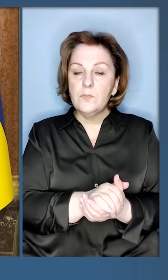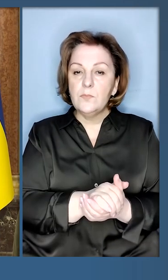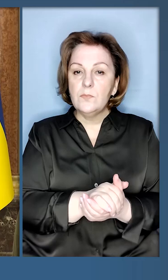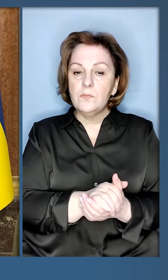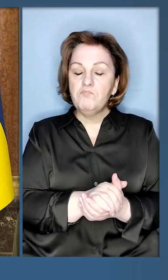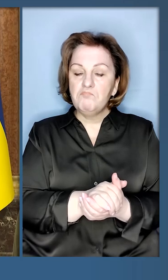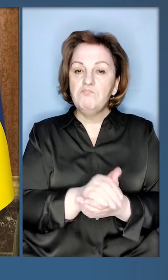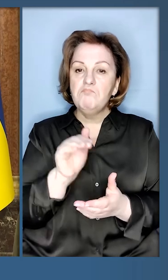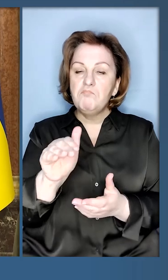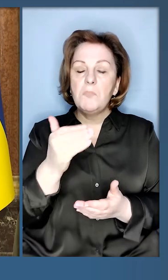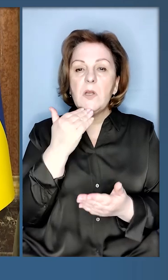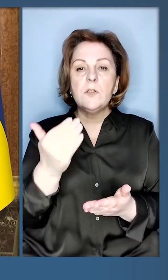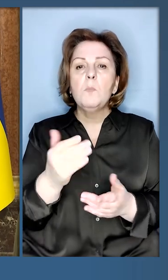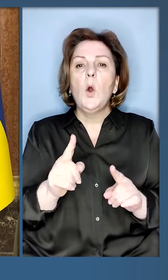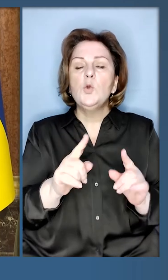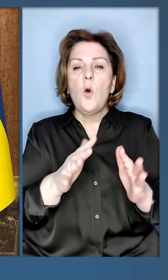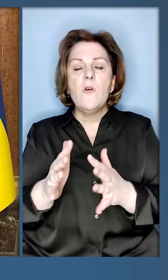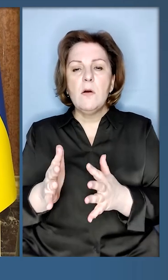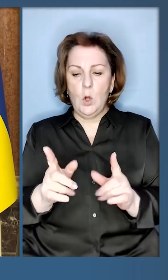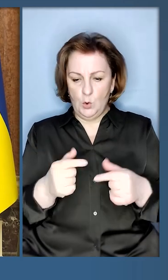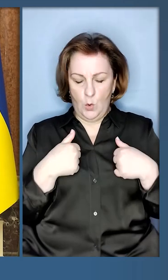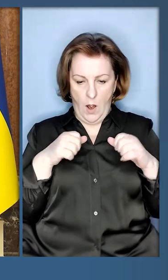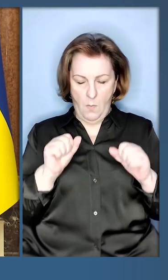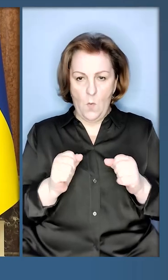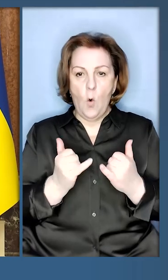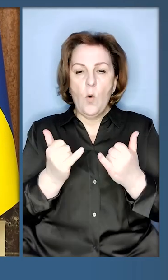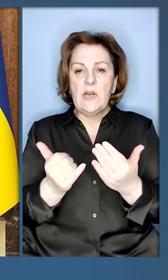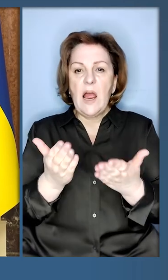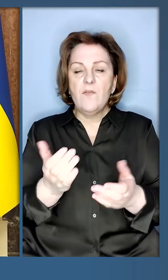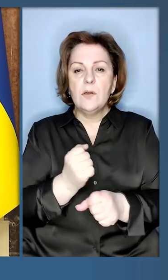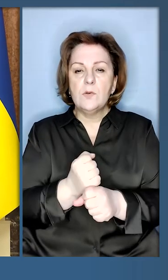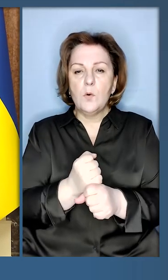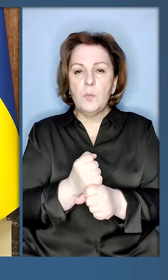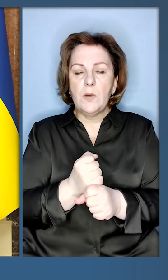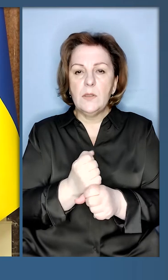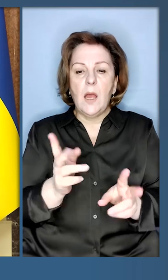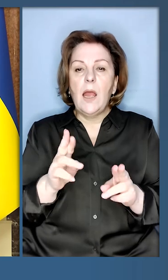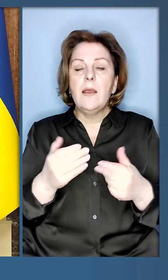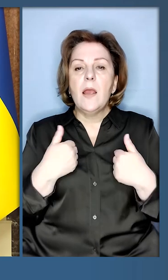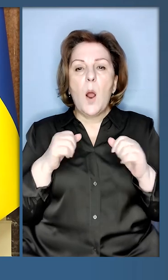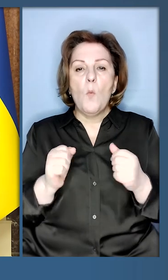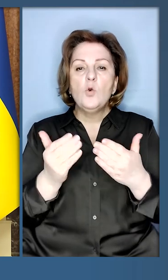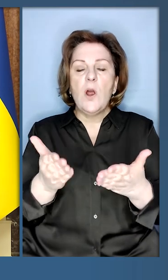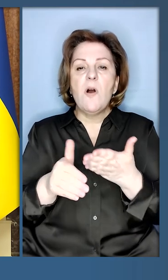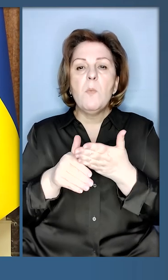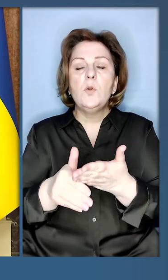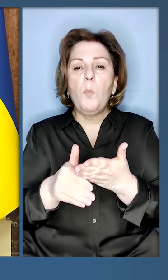Я запитав, то що відбувається? Що я можу для вас зробити? Як я можу вам допомогти?